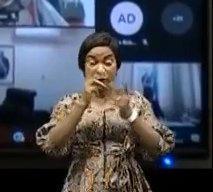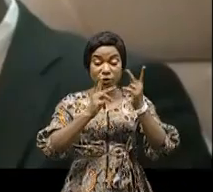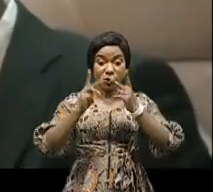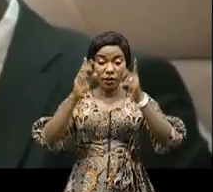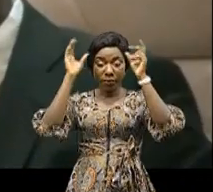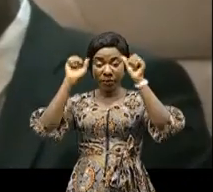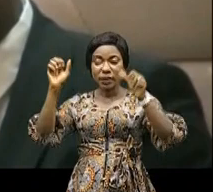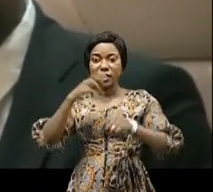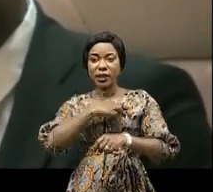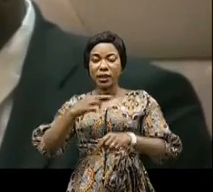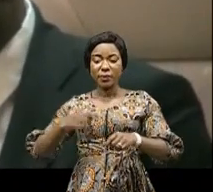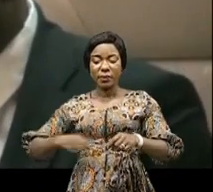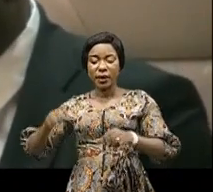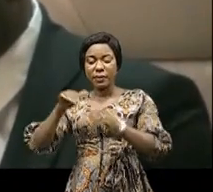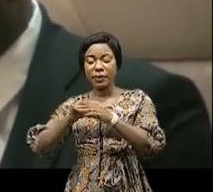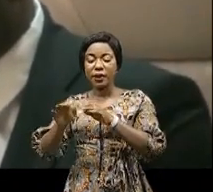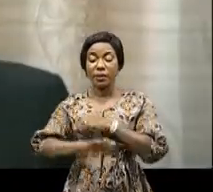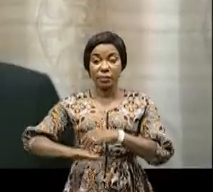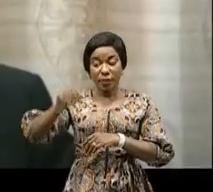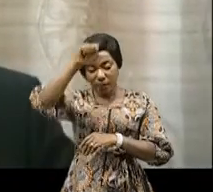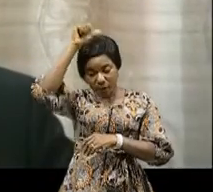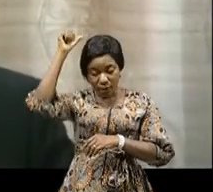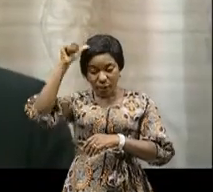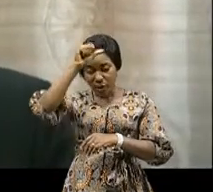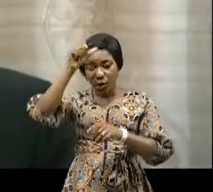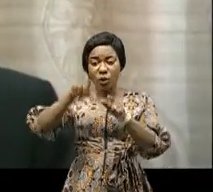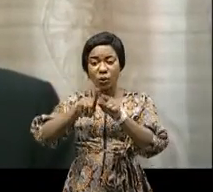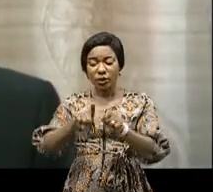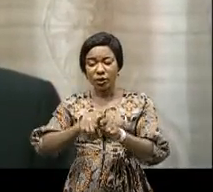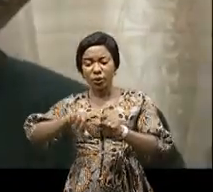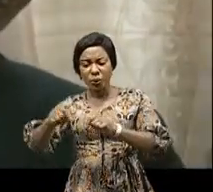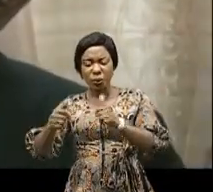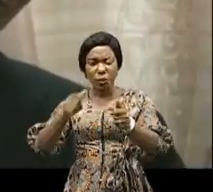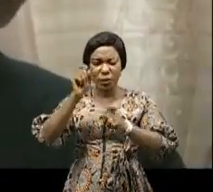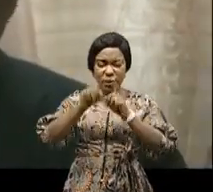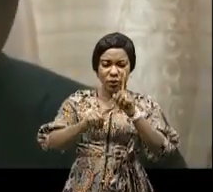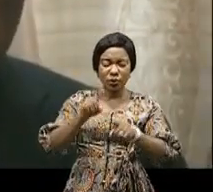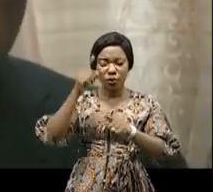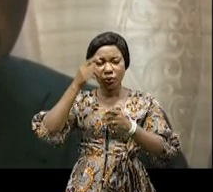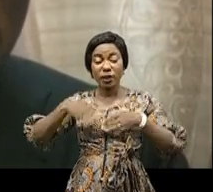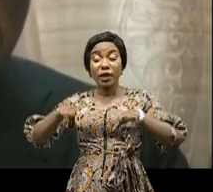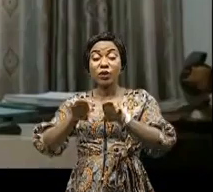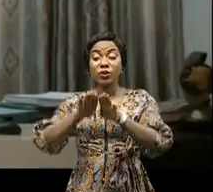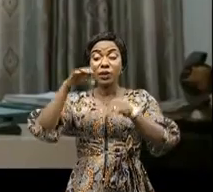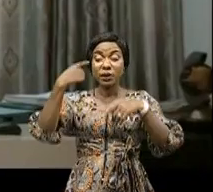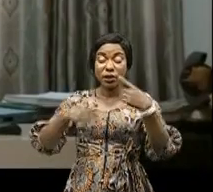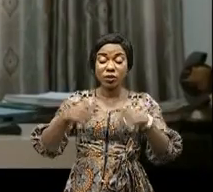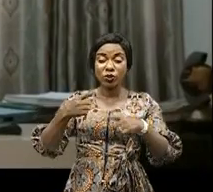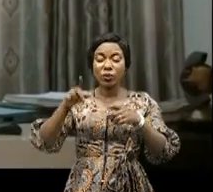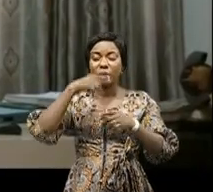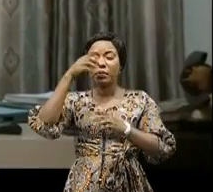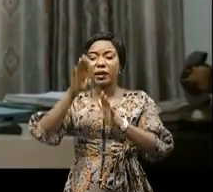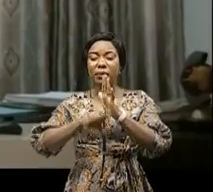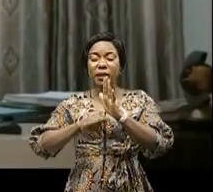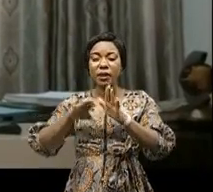président de la République aux Émirats arabes unis et des réactions en divers sens au sujet de la clôture des débats à l'Assemblée nationale sur la